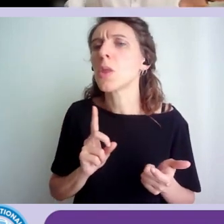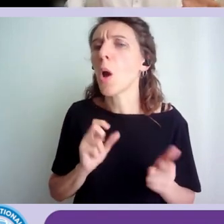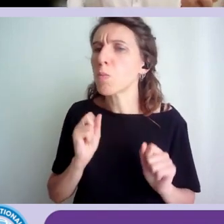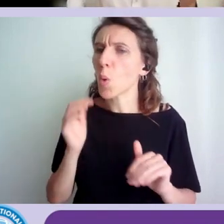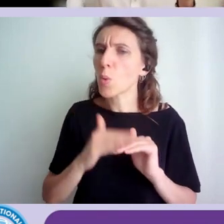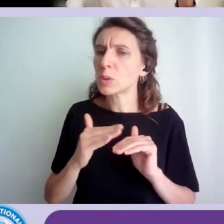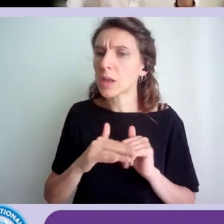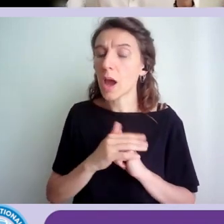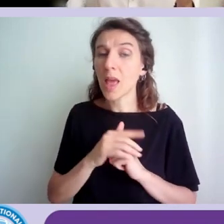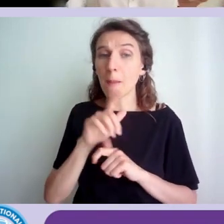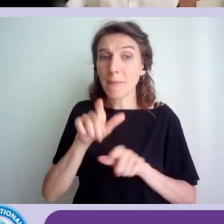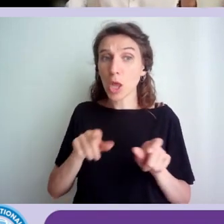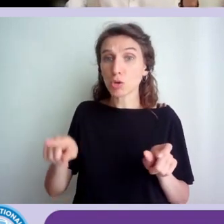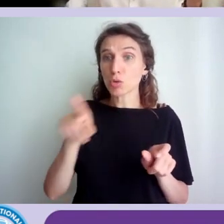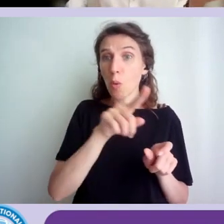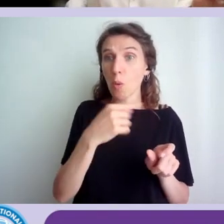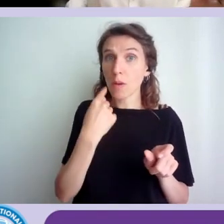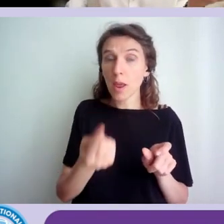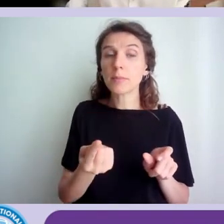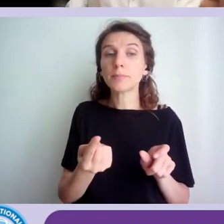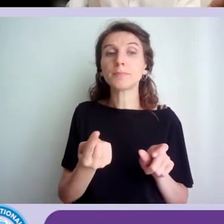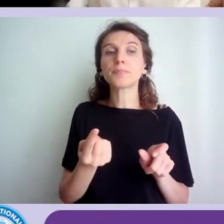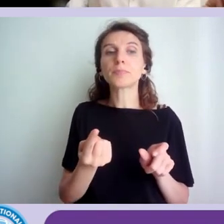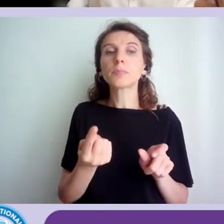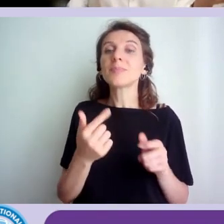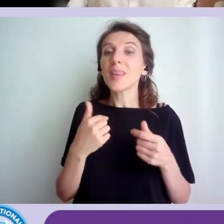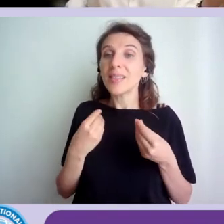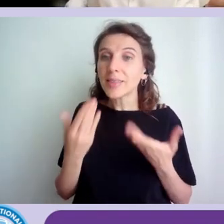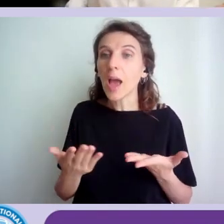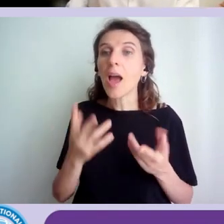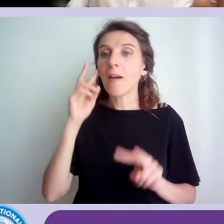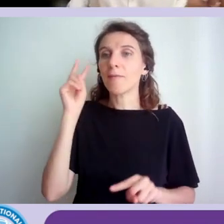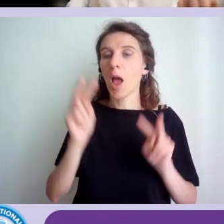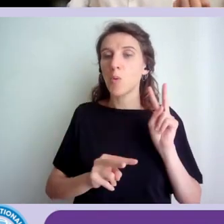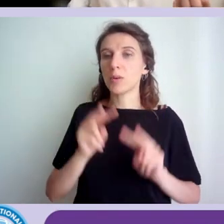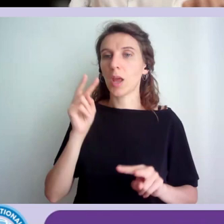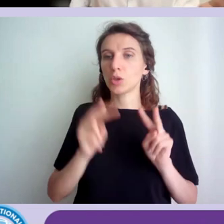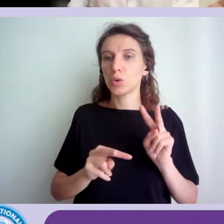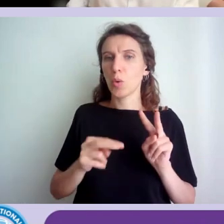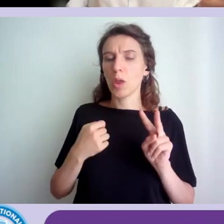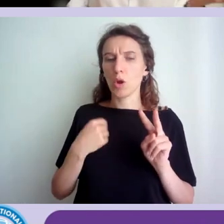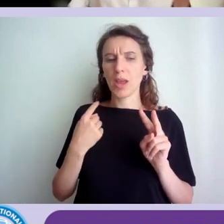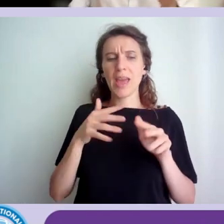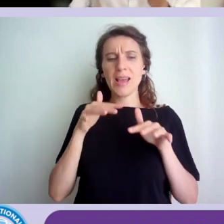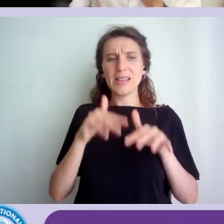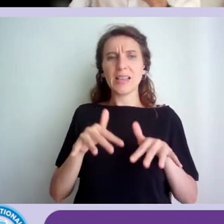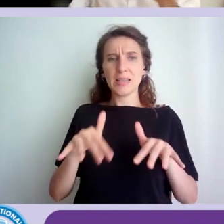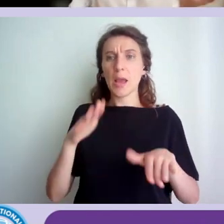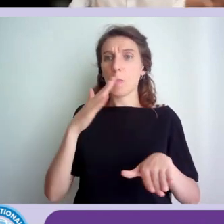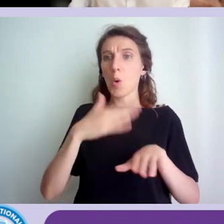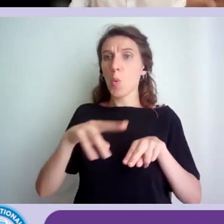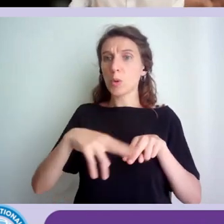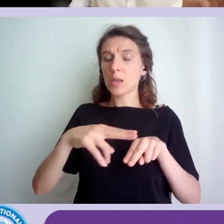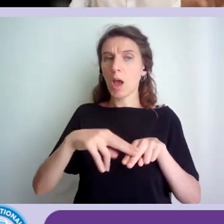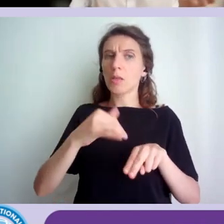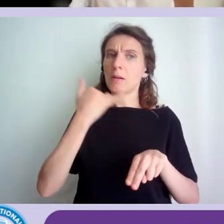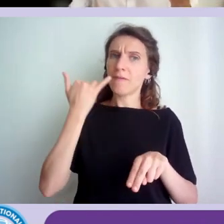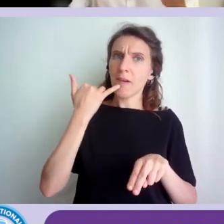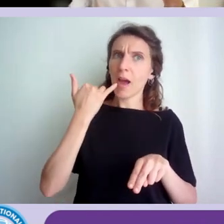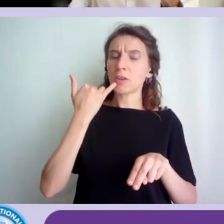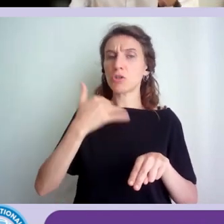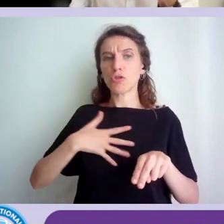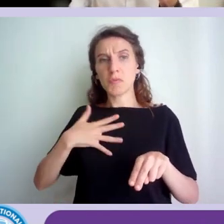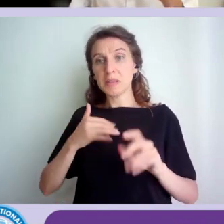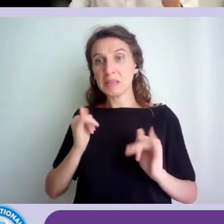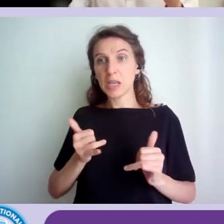hanno espresso una valutazione rispetto a quanto l'utilizzo di quel sistema era semplice e soddisfacente.